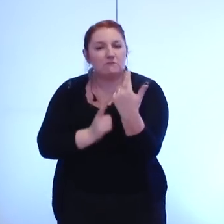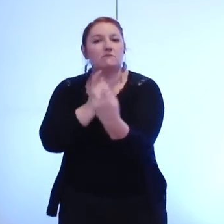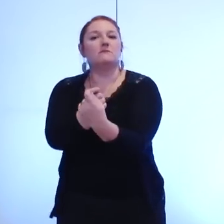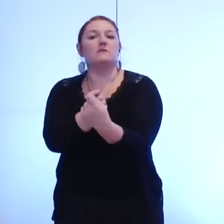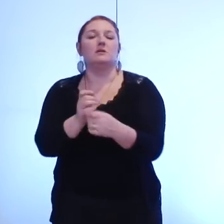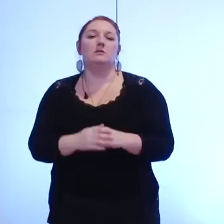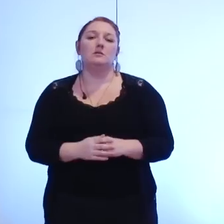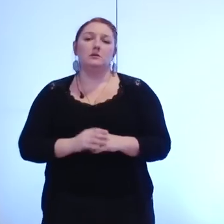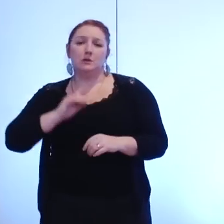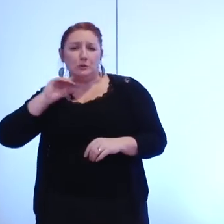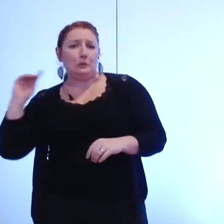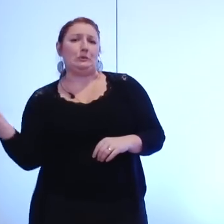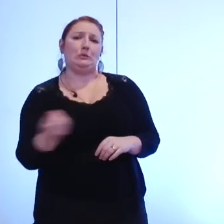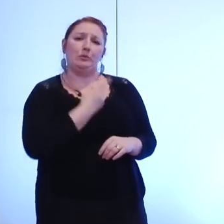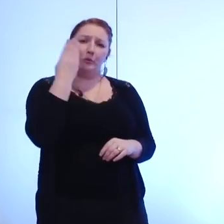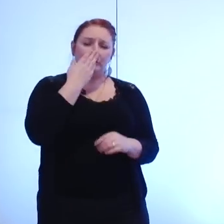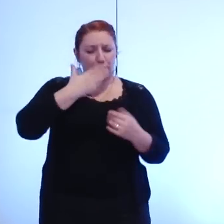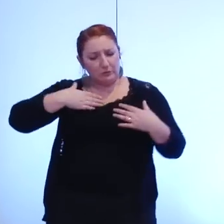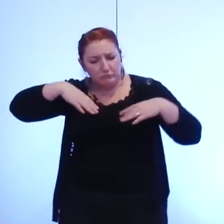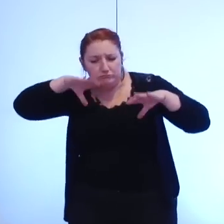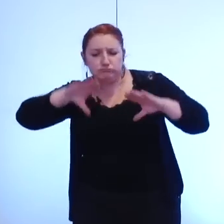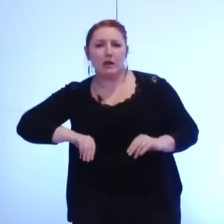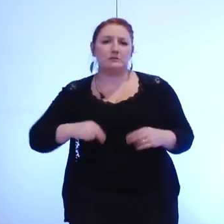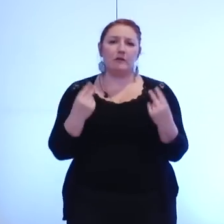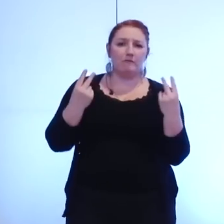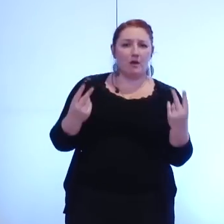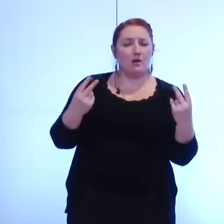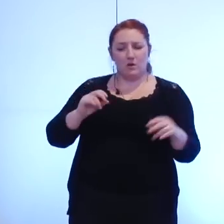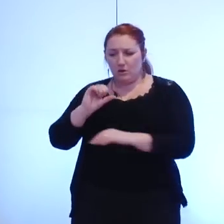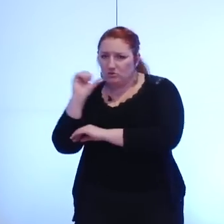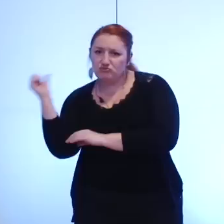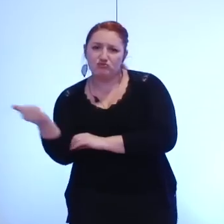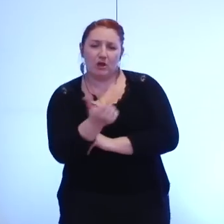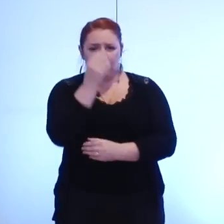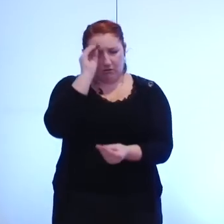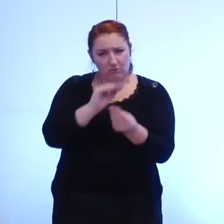tout le monde doit trouver sa place et finalement chacun doit s'interroger